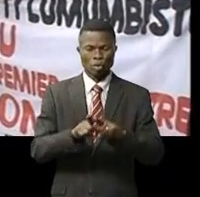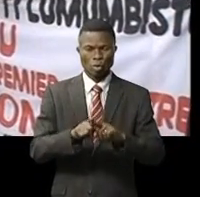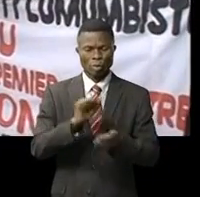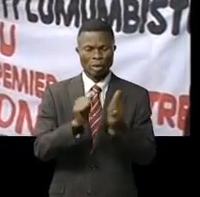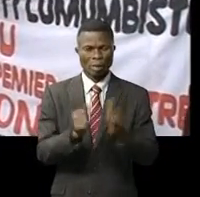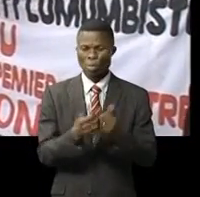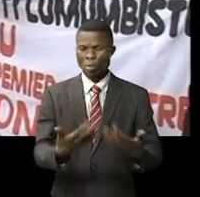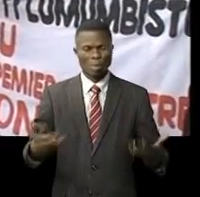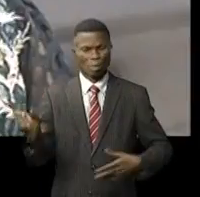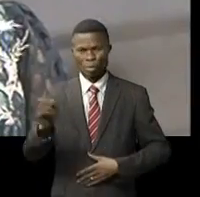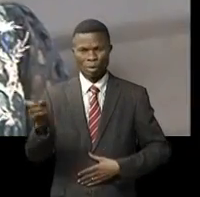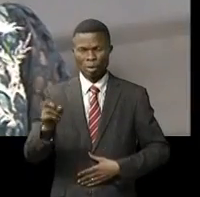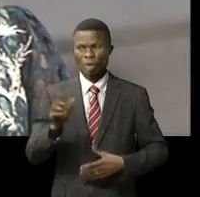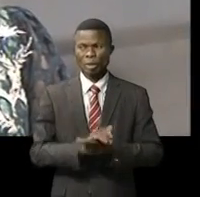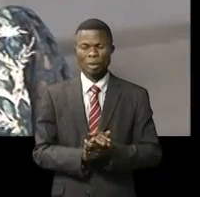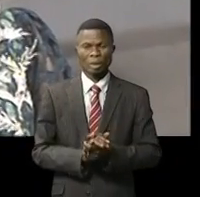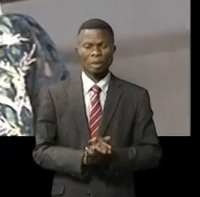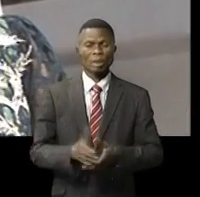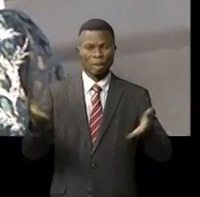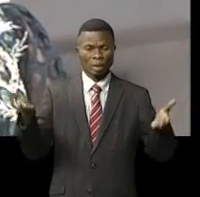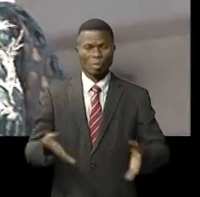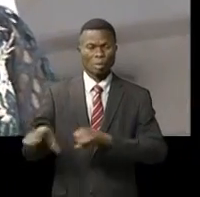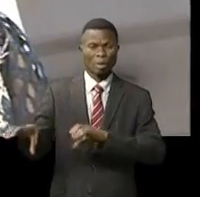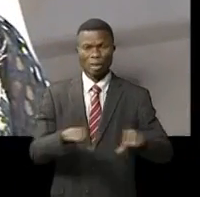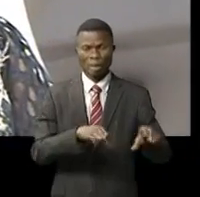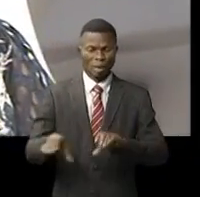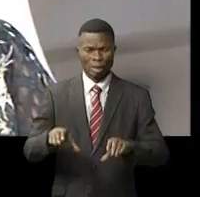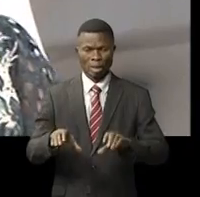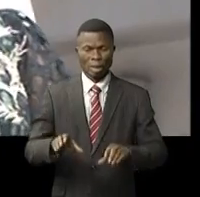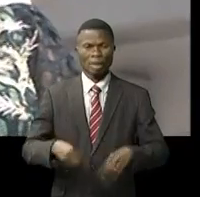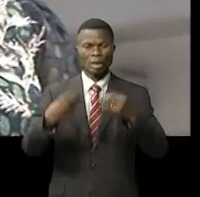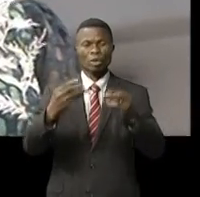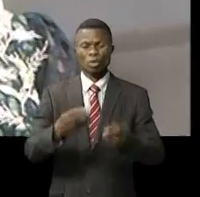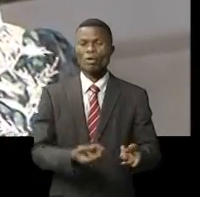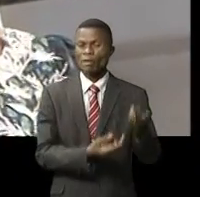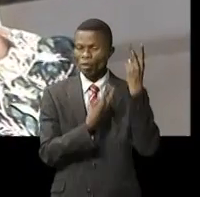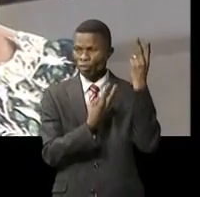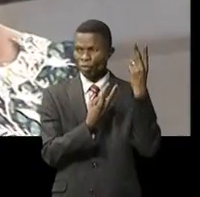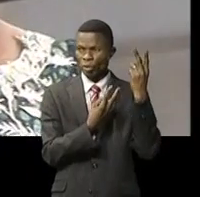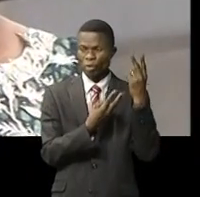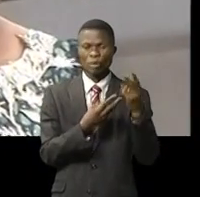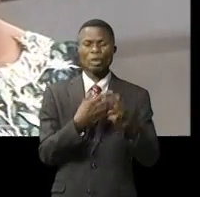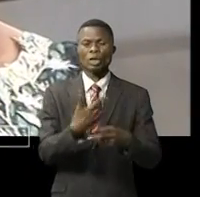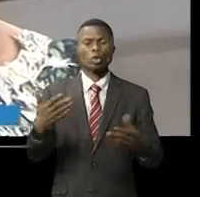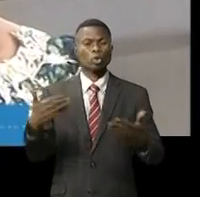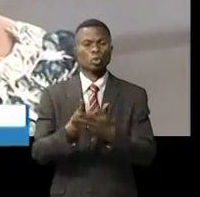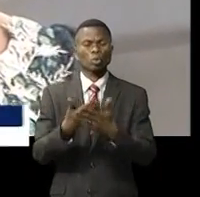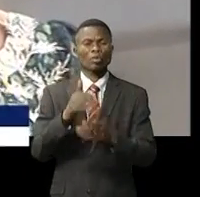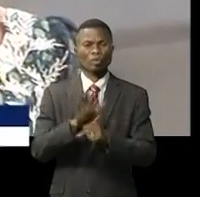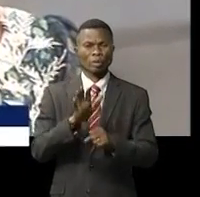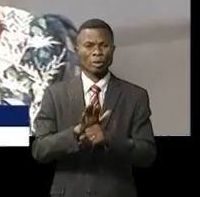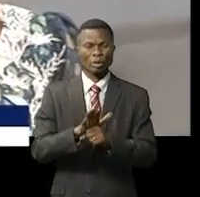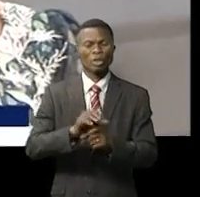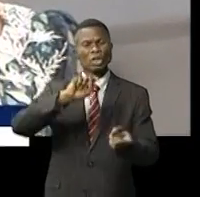de rattrapage La présente cérémonie balise la voie à de grandes innovations qui vont